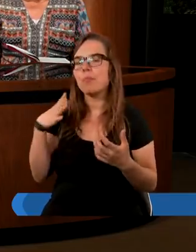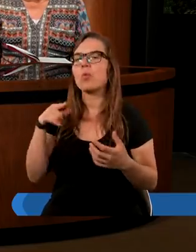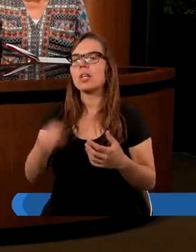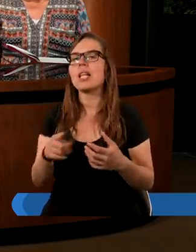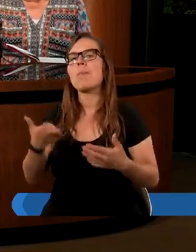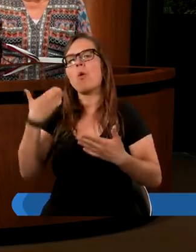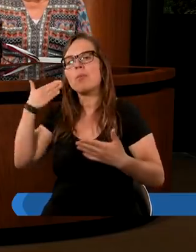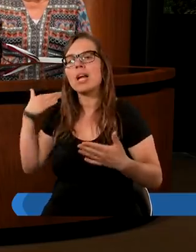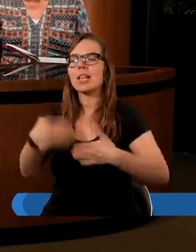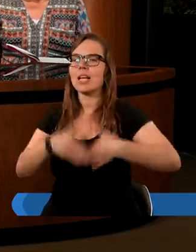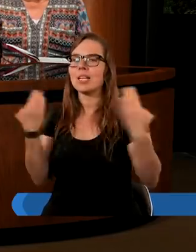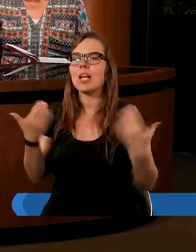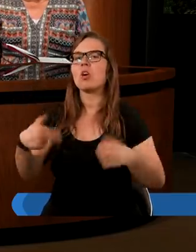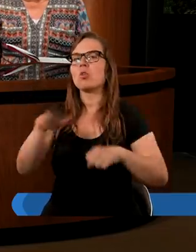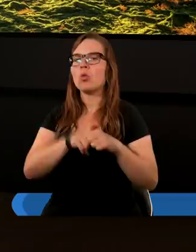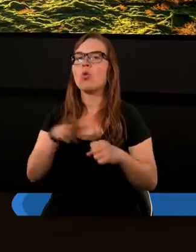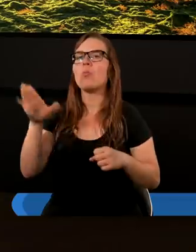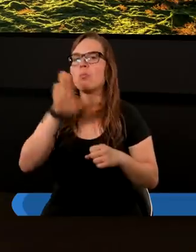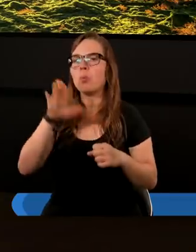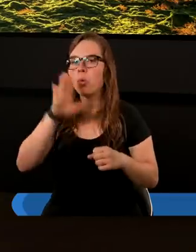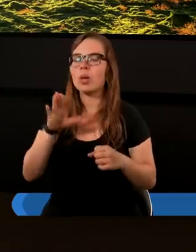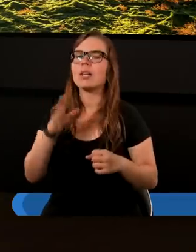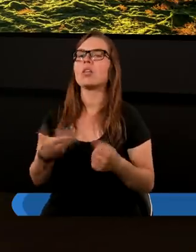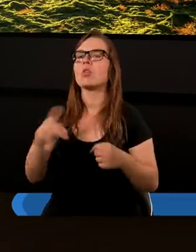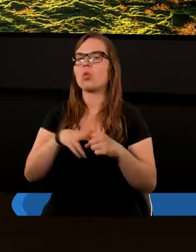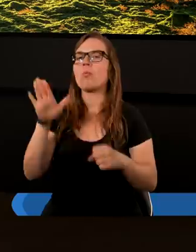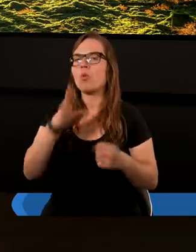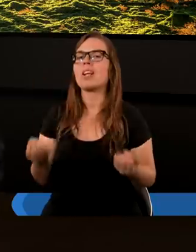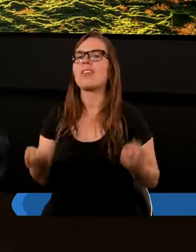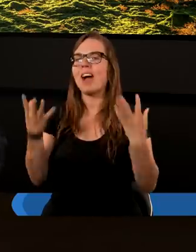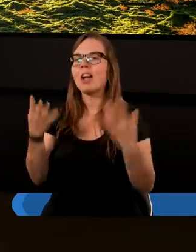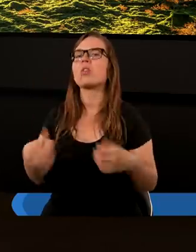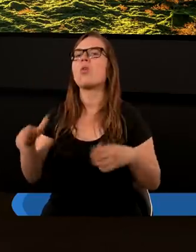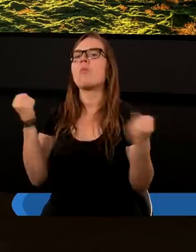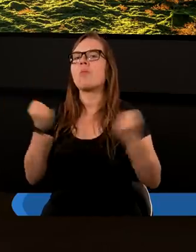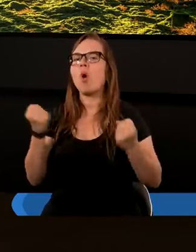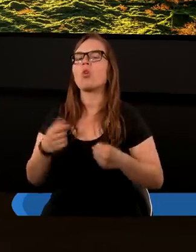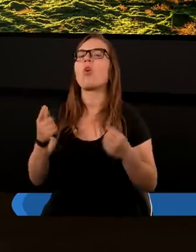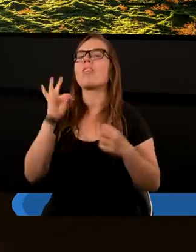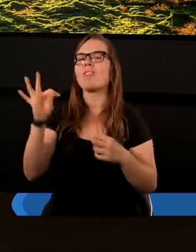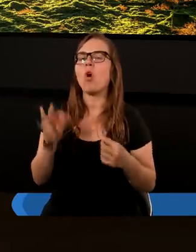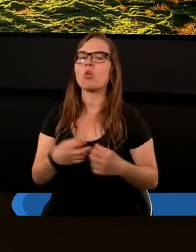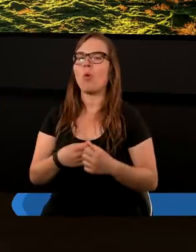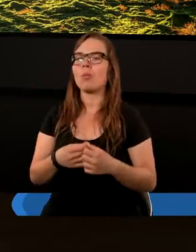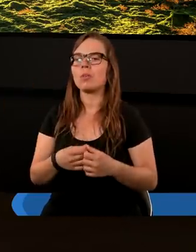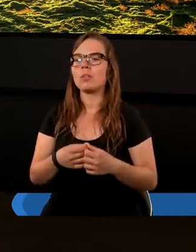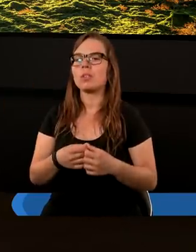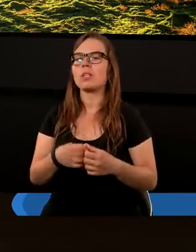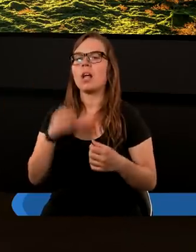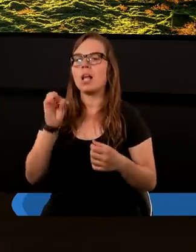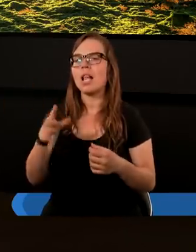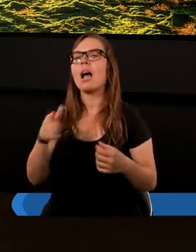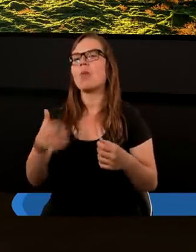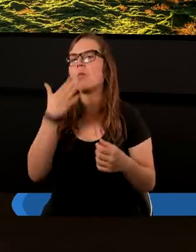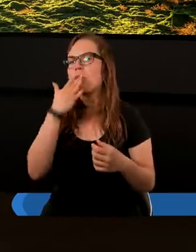te poprzednie dnie, w których Bóg stwarzał mocą swoją oczywiście. Tak